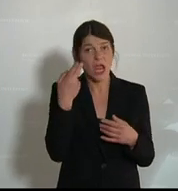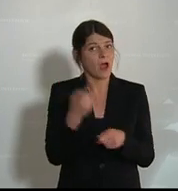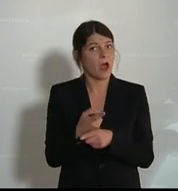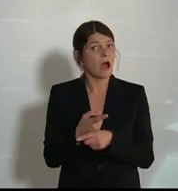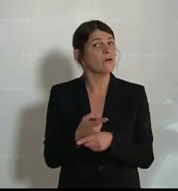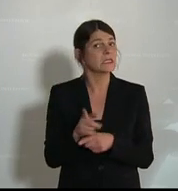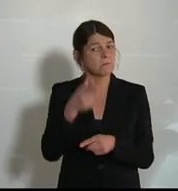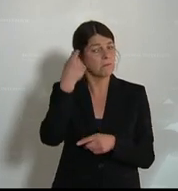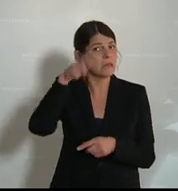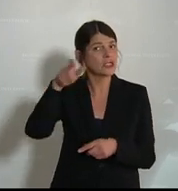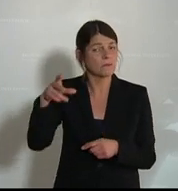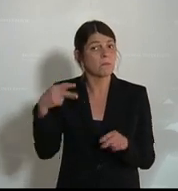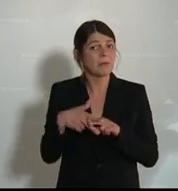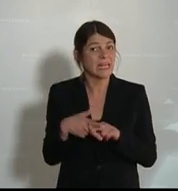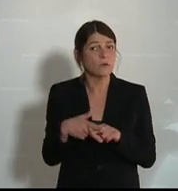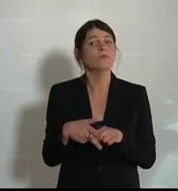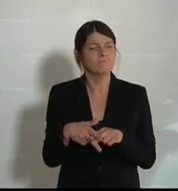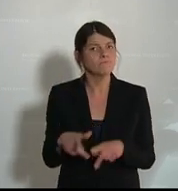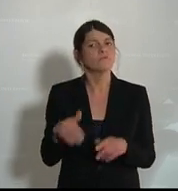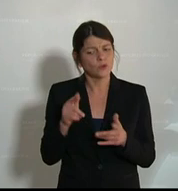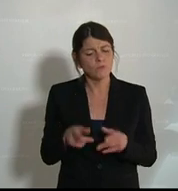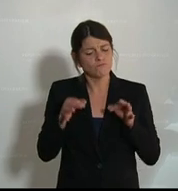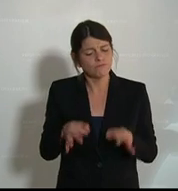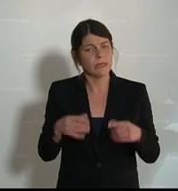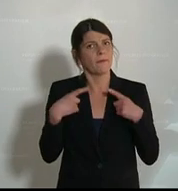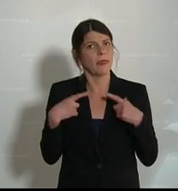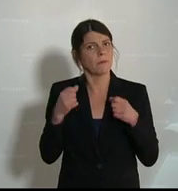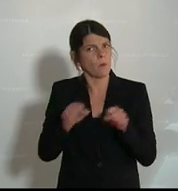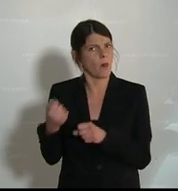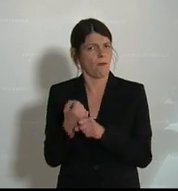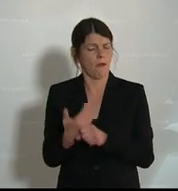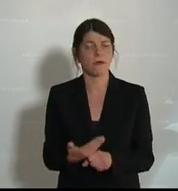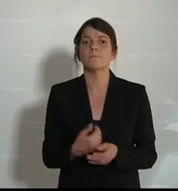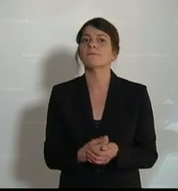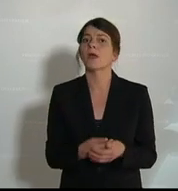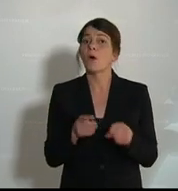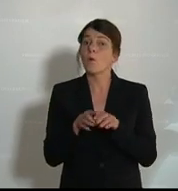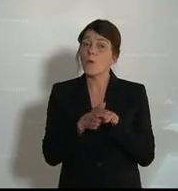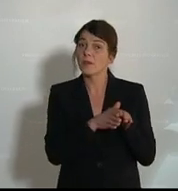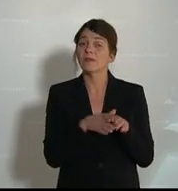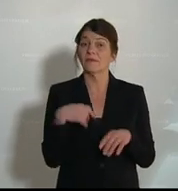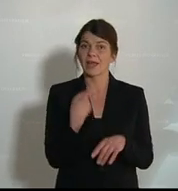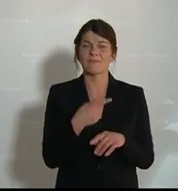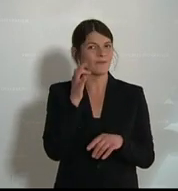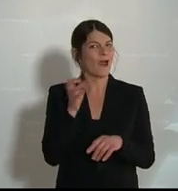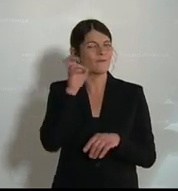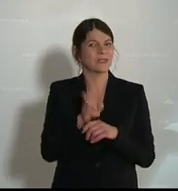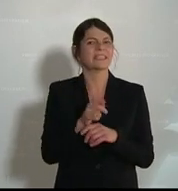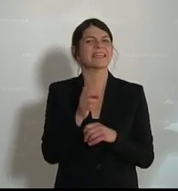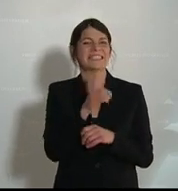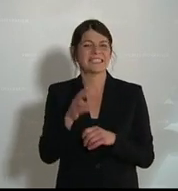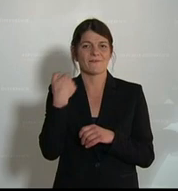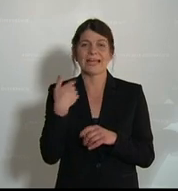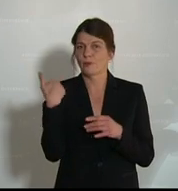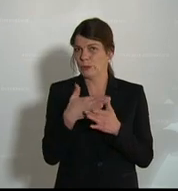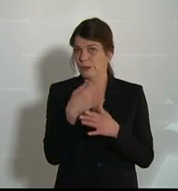mit Behinderungen ein entsprechendes Dasein zu ermöglichen. Und wir sind, die Frau Vorsitzende Diesner-Weiß hat darauf